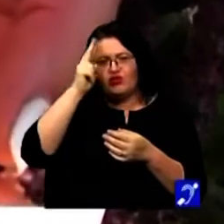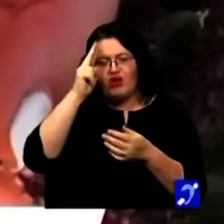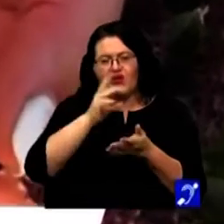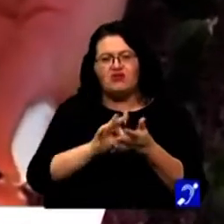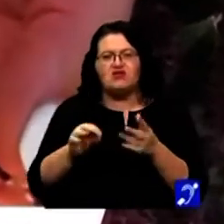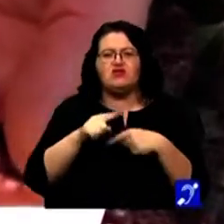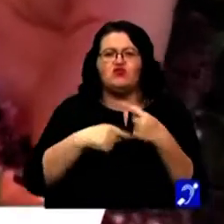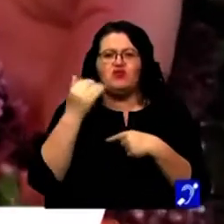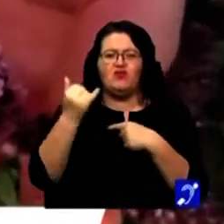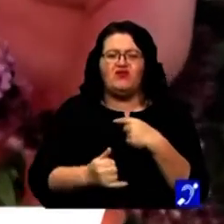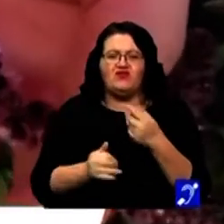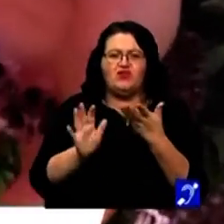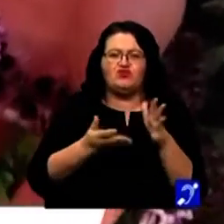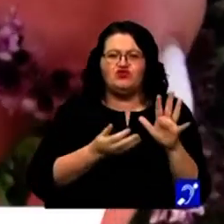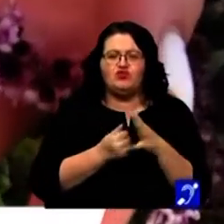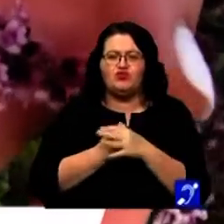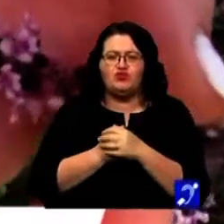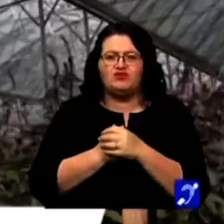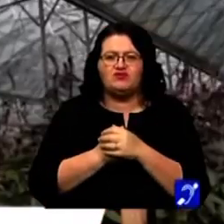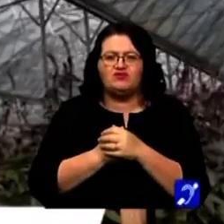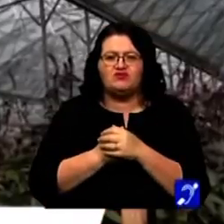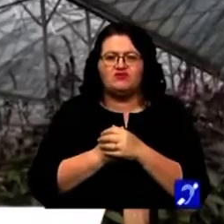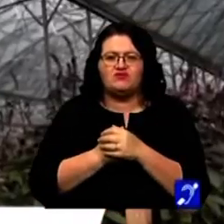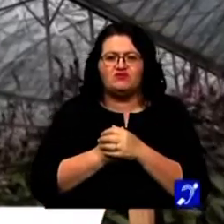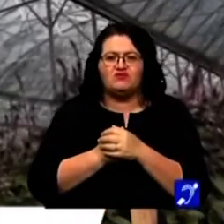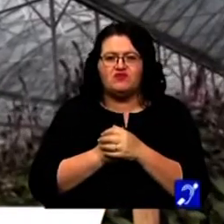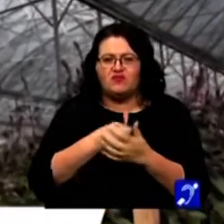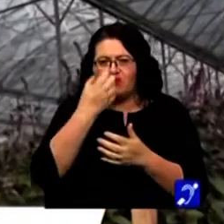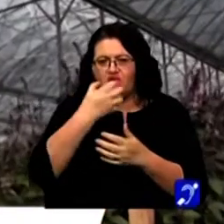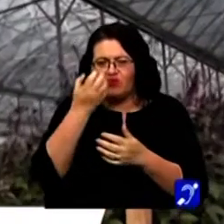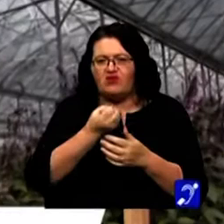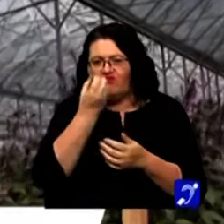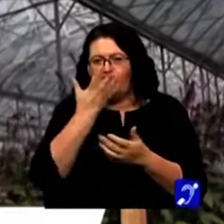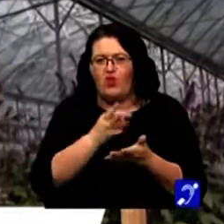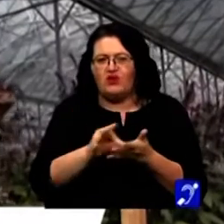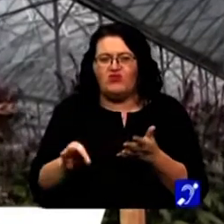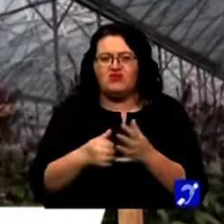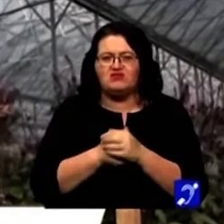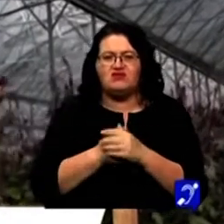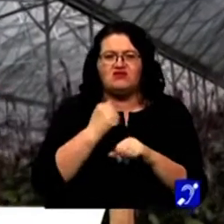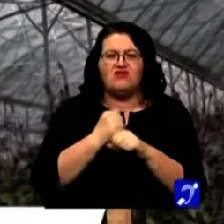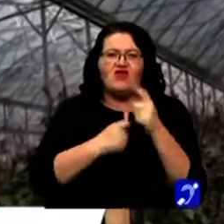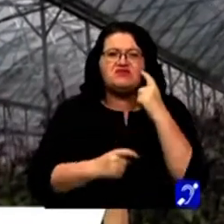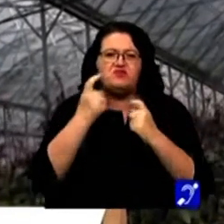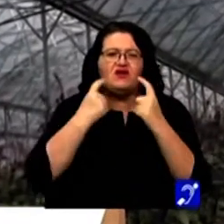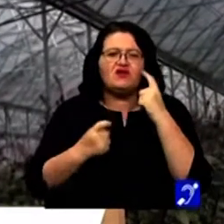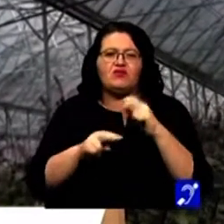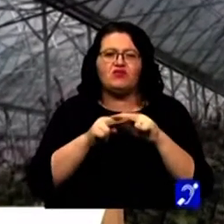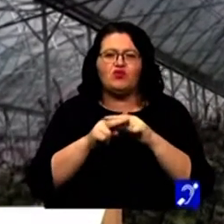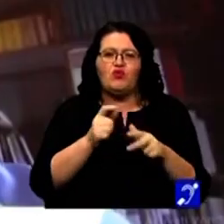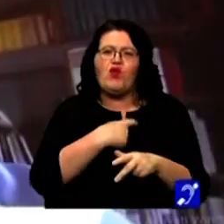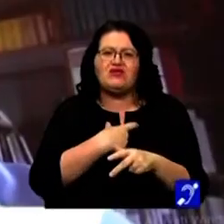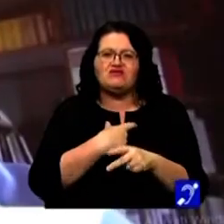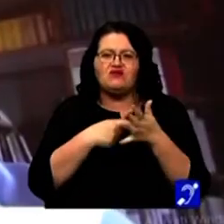început să recoltăm florile, să experimentăm cu potențialul acestor flori,